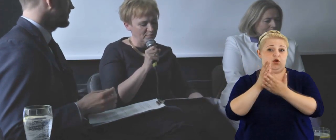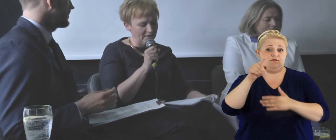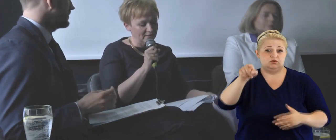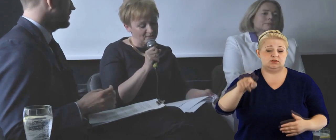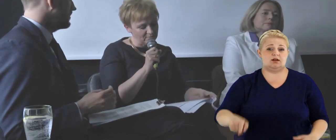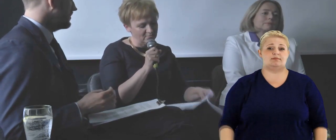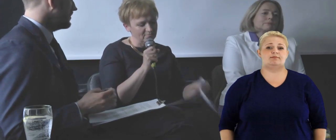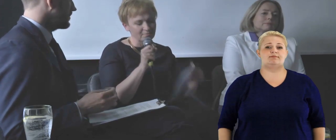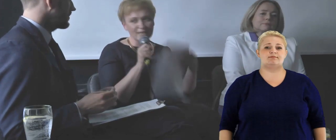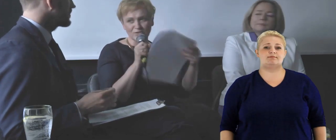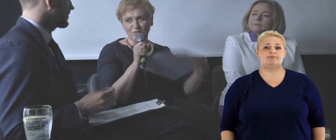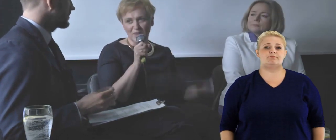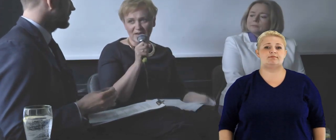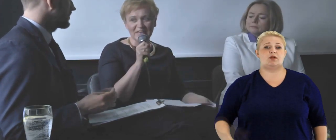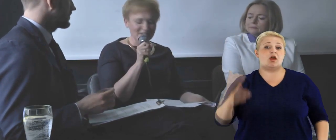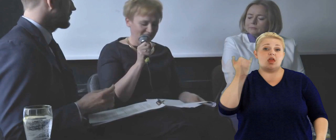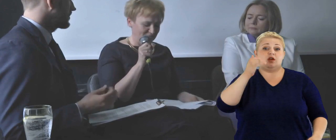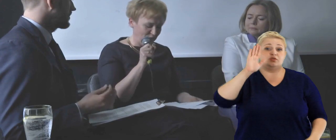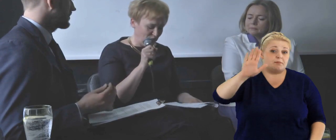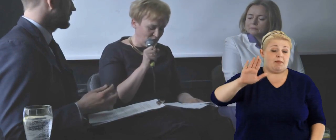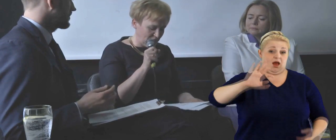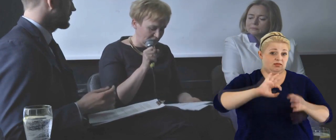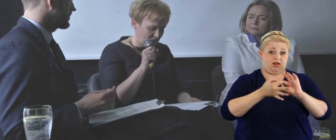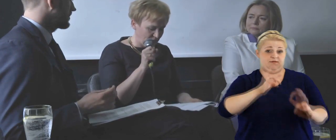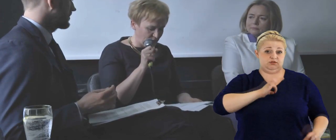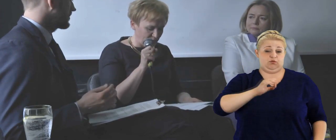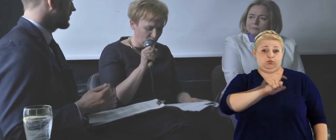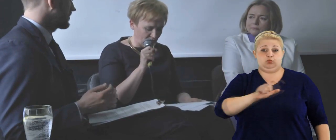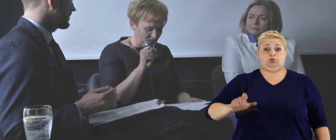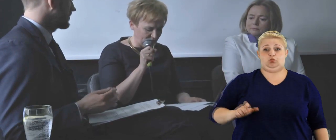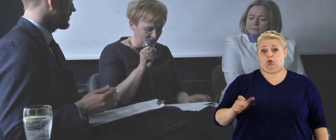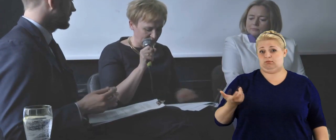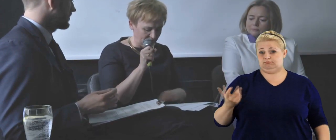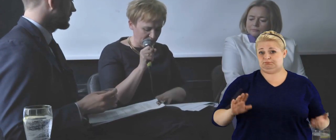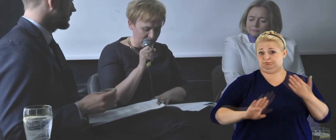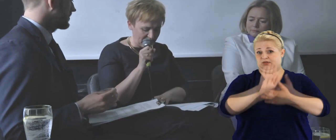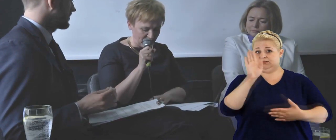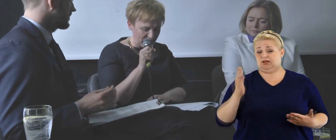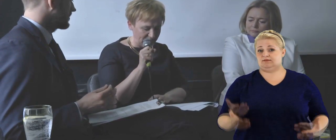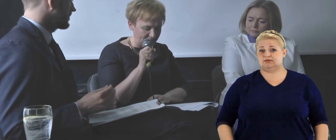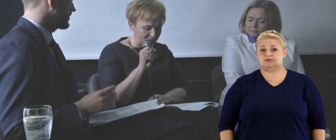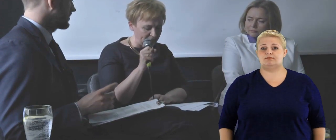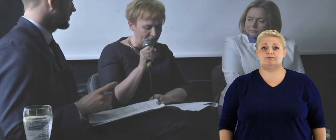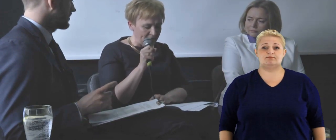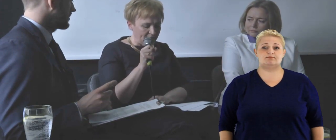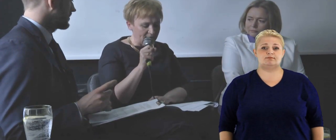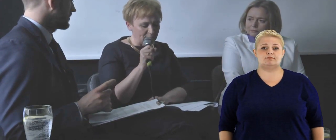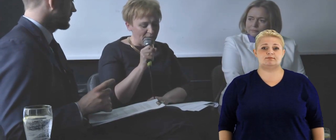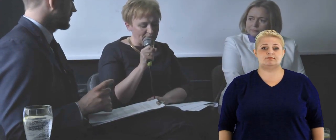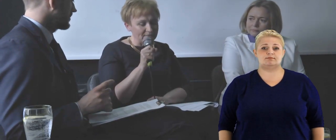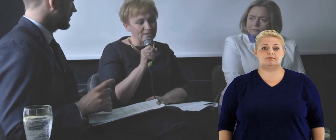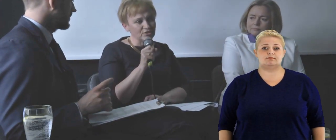jeszcze swoje, miasto ma swoje biuro przedstawicielskie. Mamy też